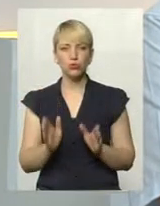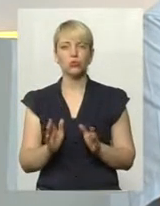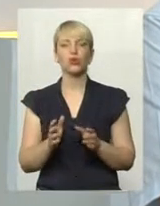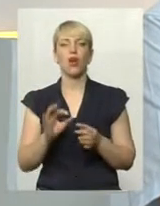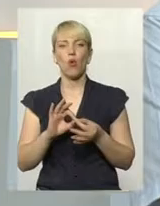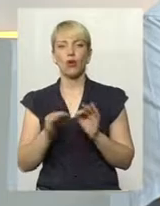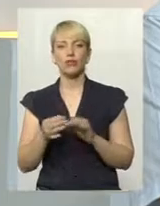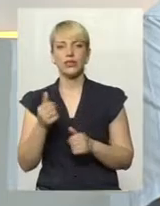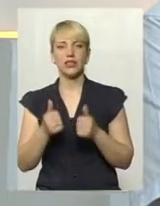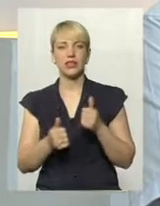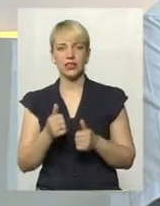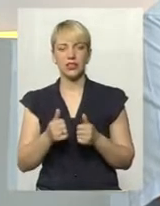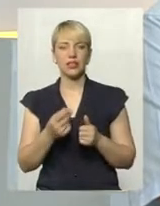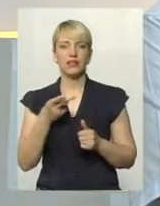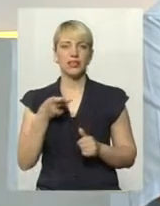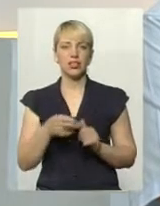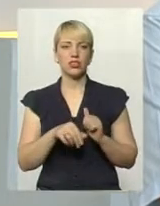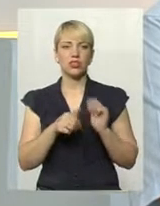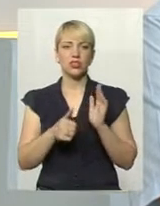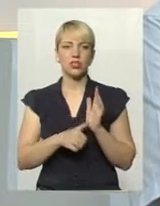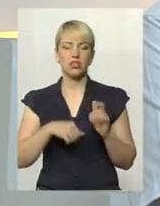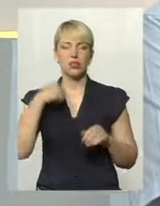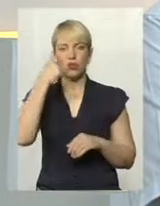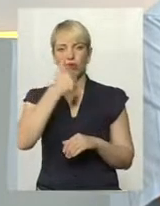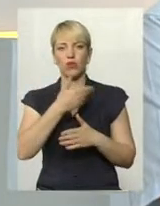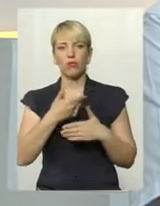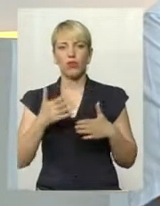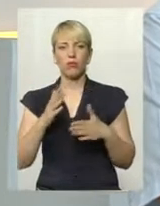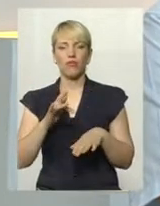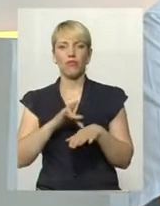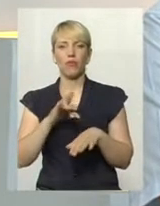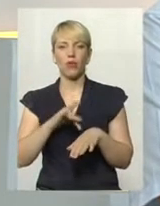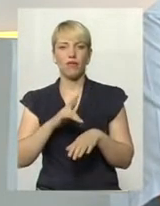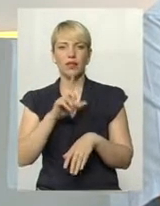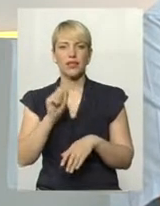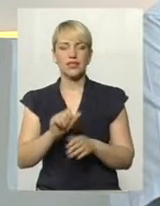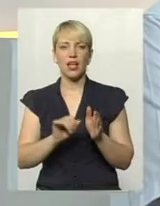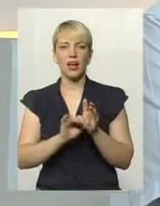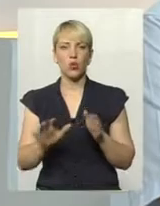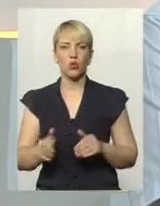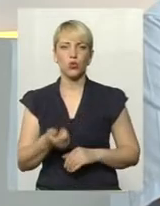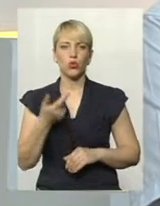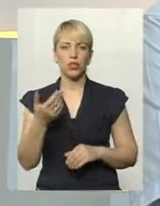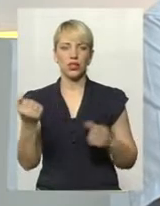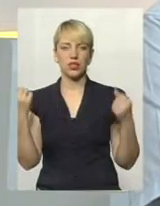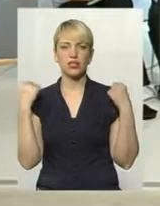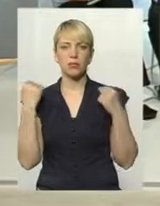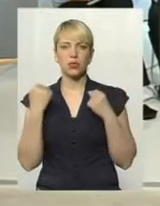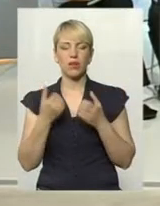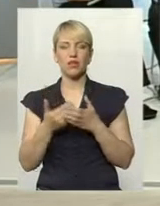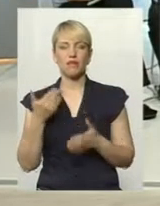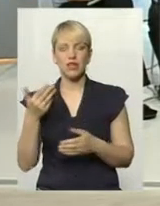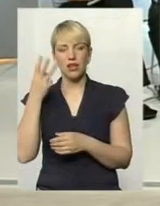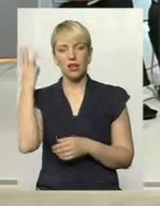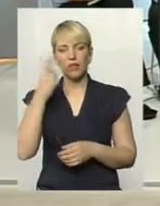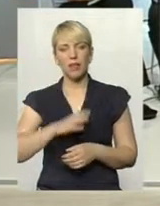2016 року, і ми будемо вболівати за рекордну кількість спортсменів від Хмельниччини на